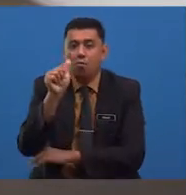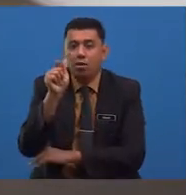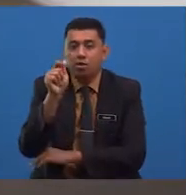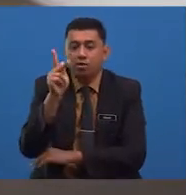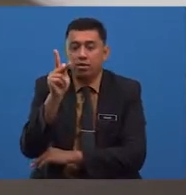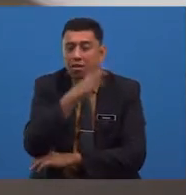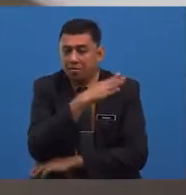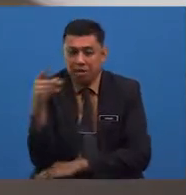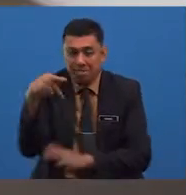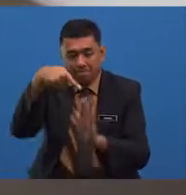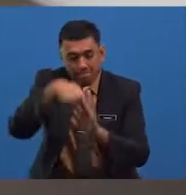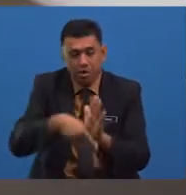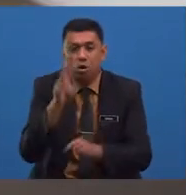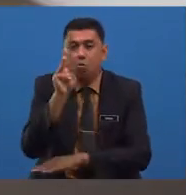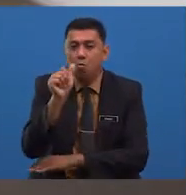perwatakan.